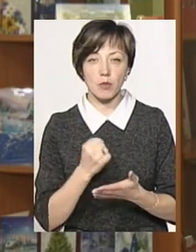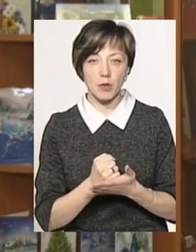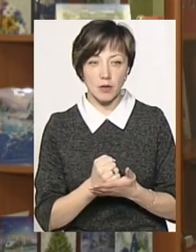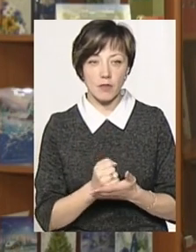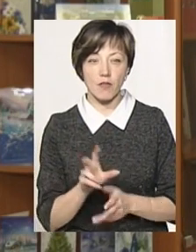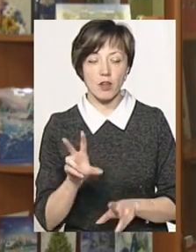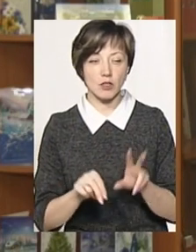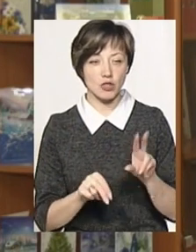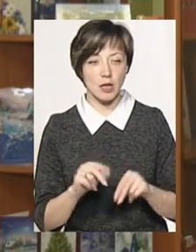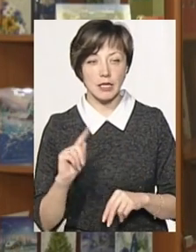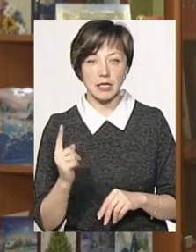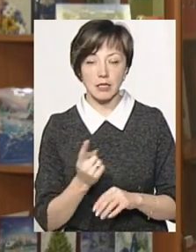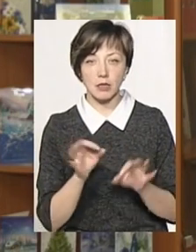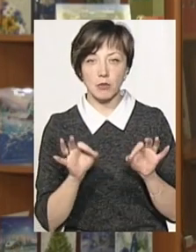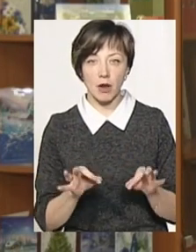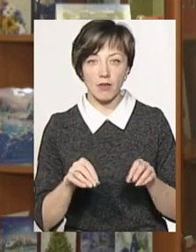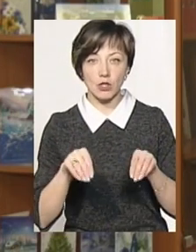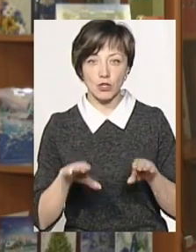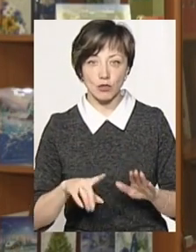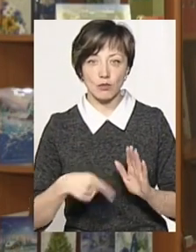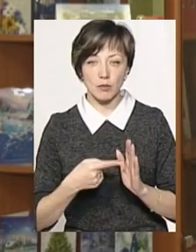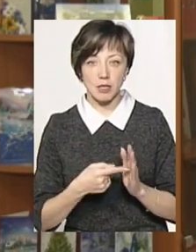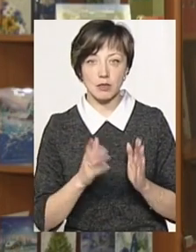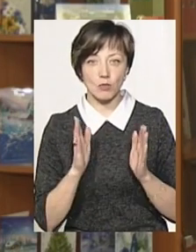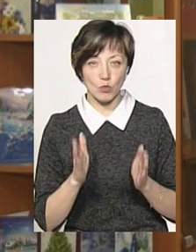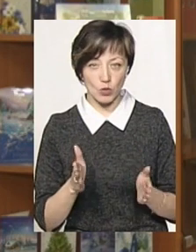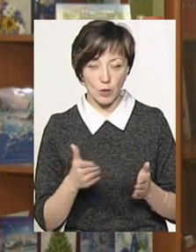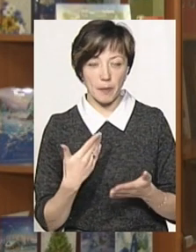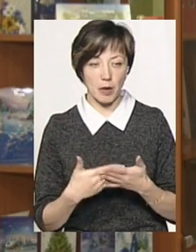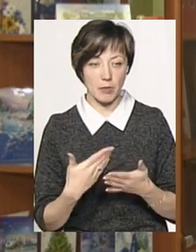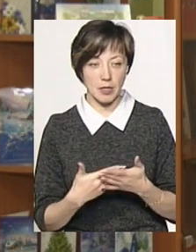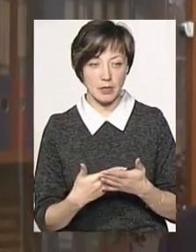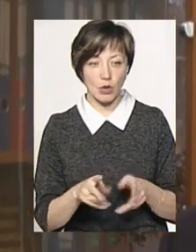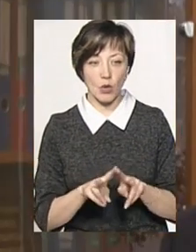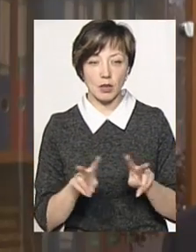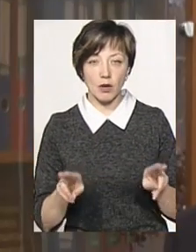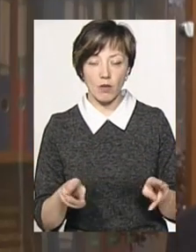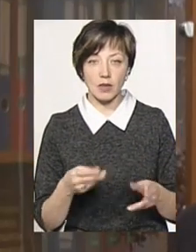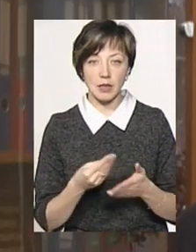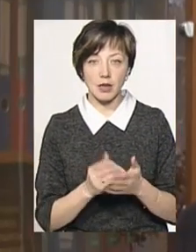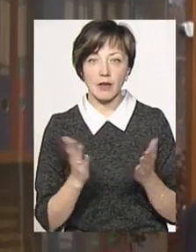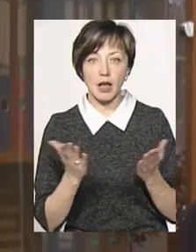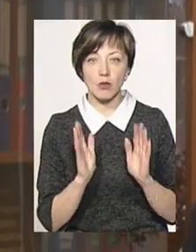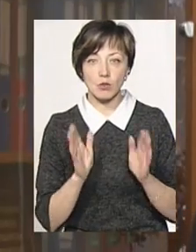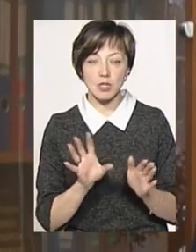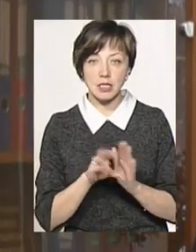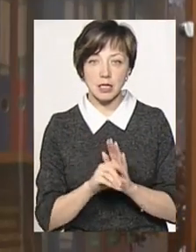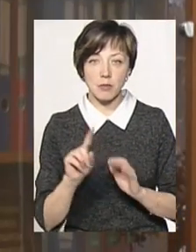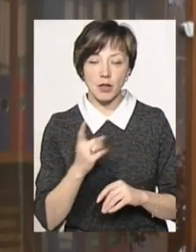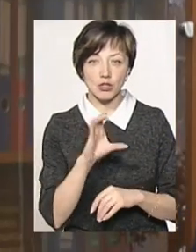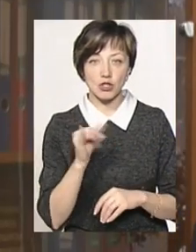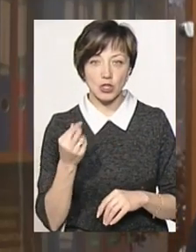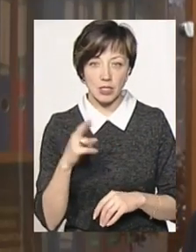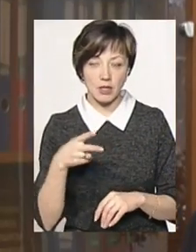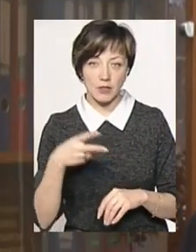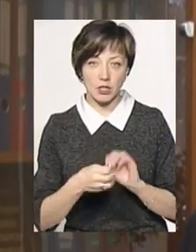вважаю, єдине правильне рішення, що в місті вже буде приблизно однаковий тариф, які будуть задіяні з 1 січня